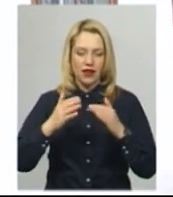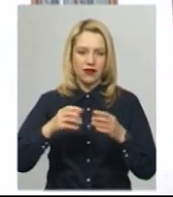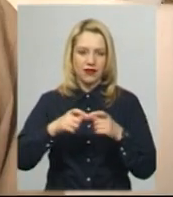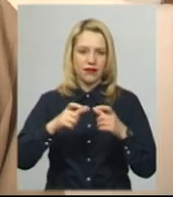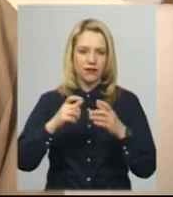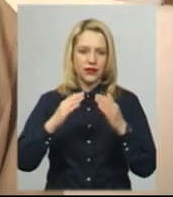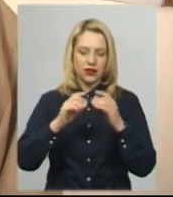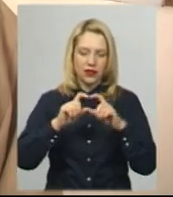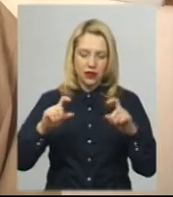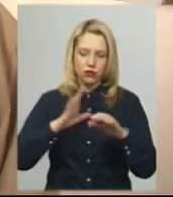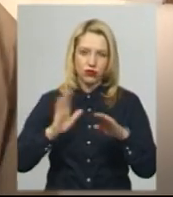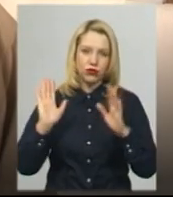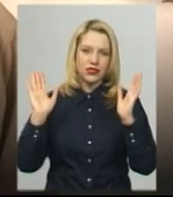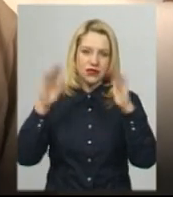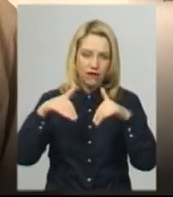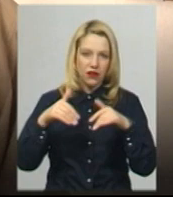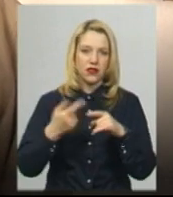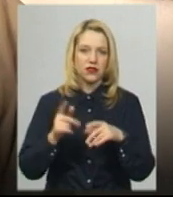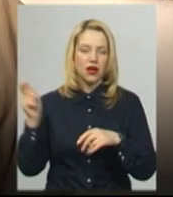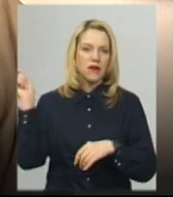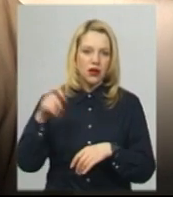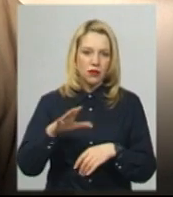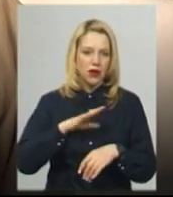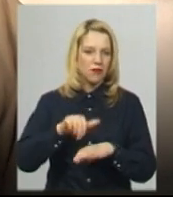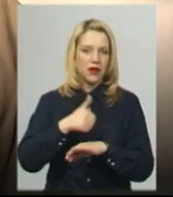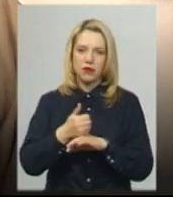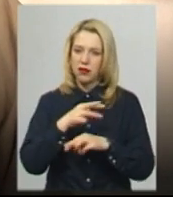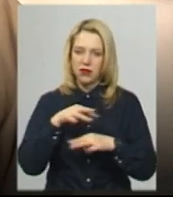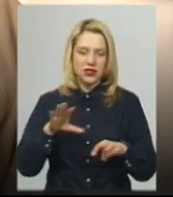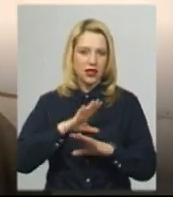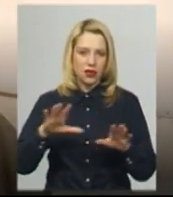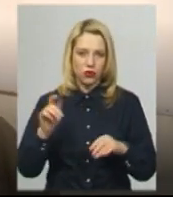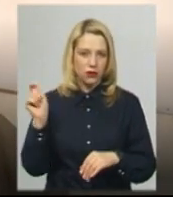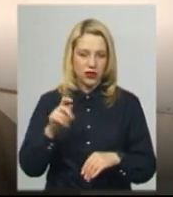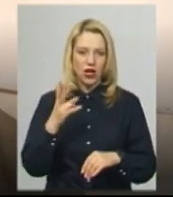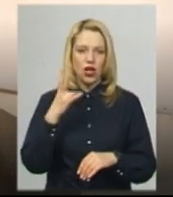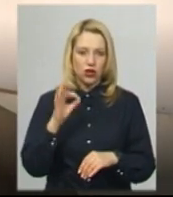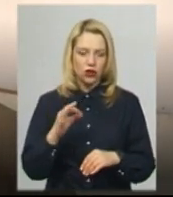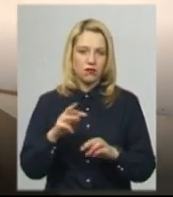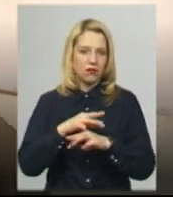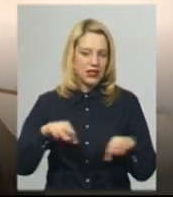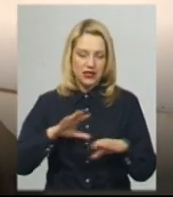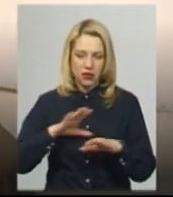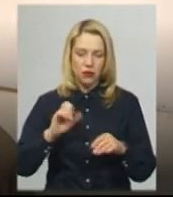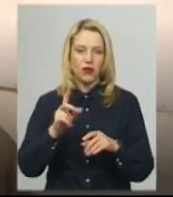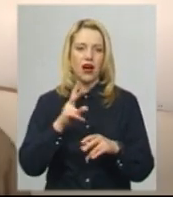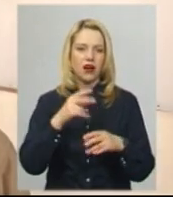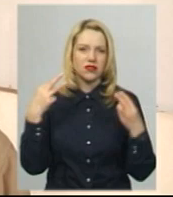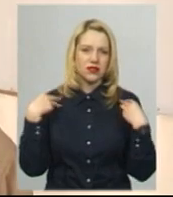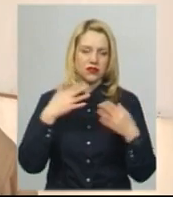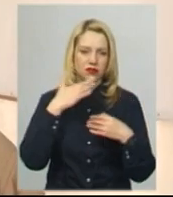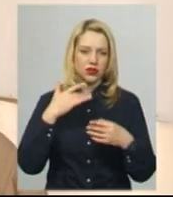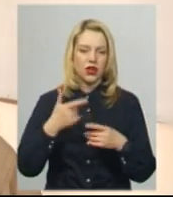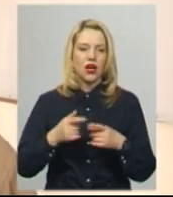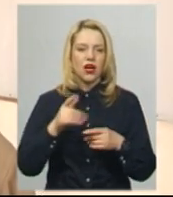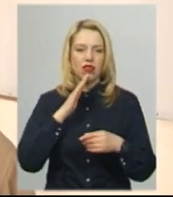різні чиновники. До нас міністри, прем'єр-міністри не приїжджали. До нас тільки, ну, то яку нуж впроваджувати в нашій школі, коли